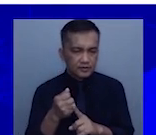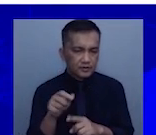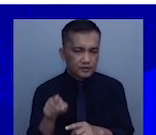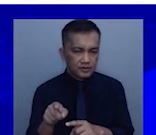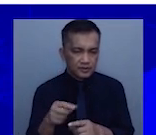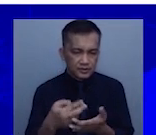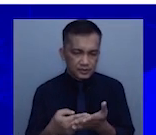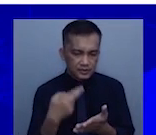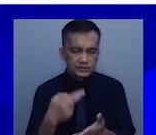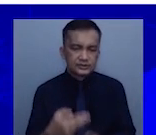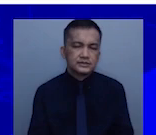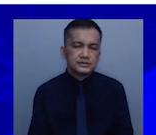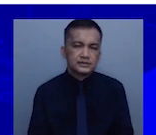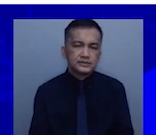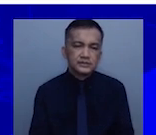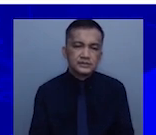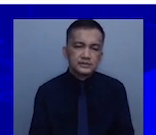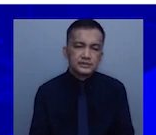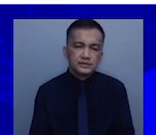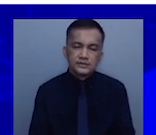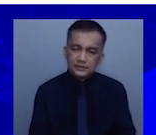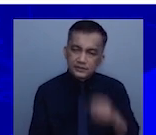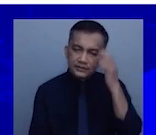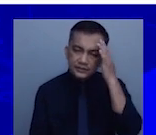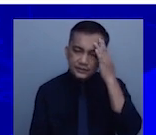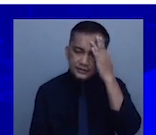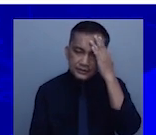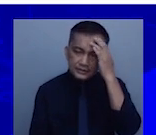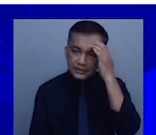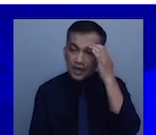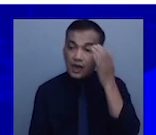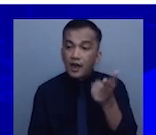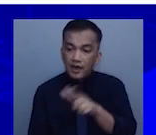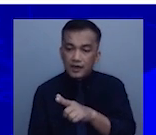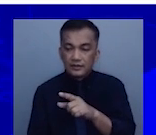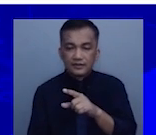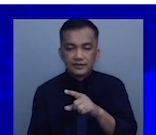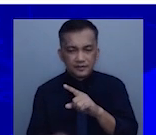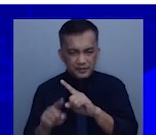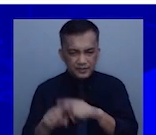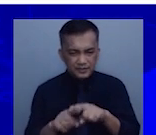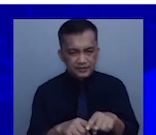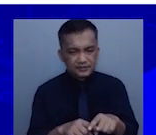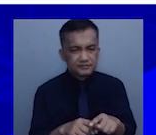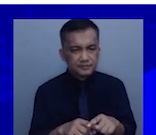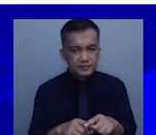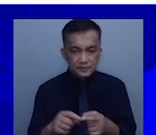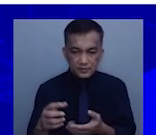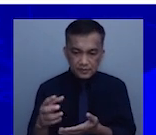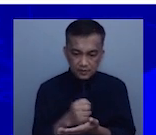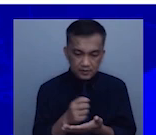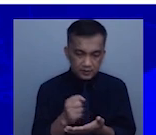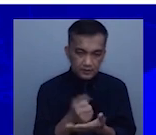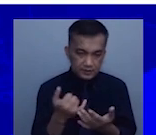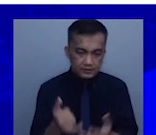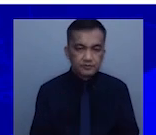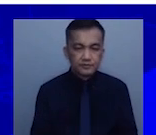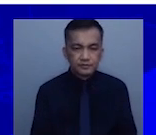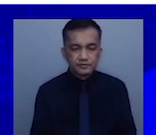rice prices? Depende yan. Kasi una, harvest na. So, yung ating